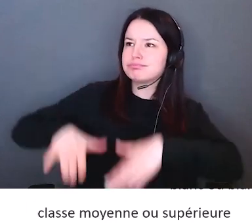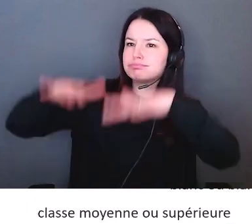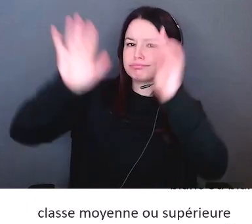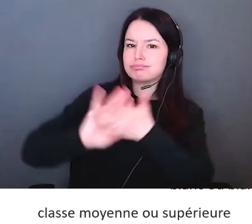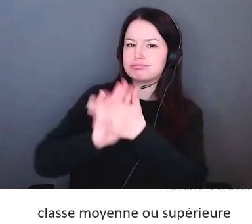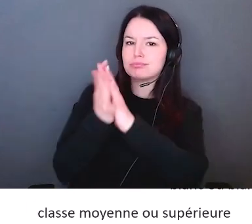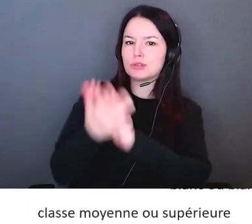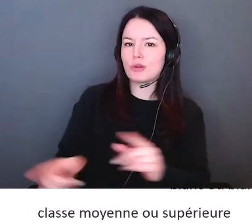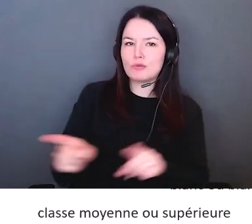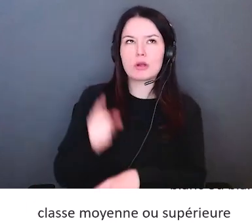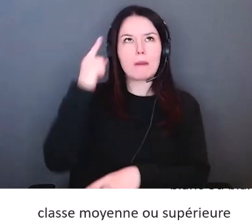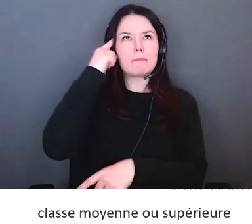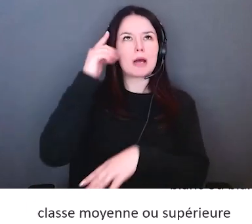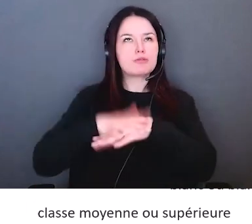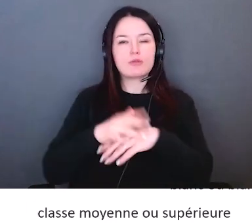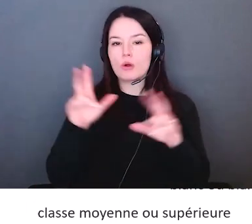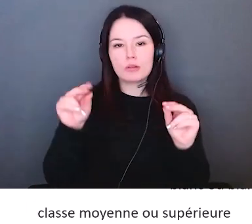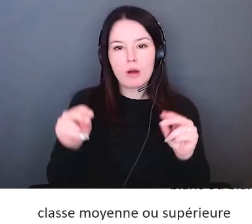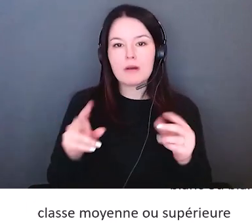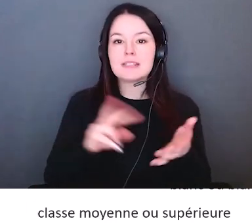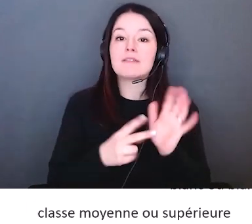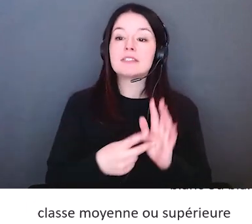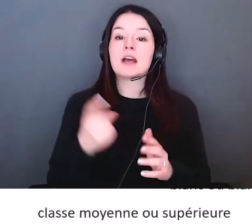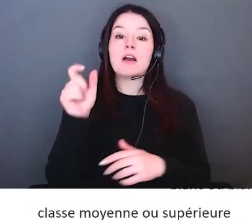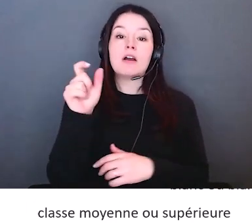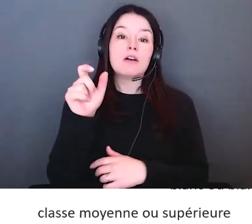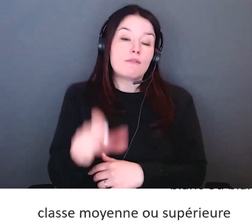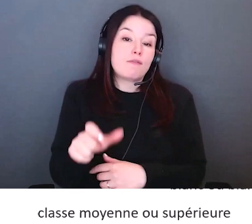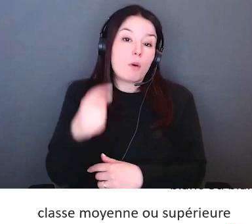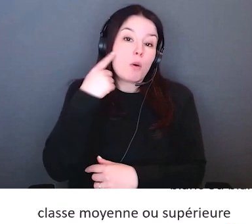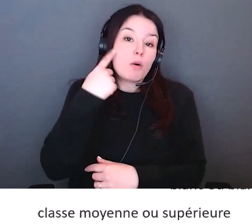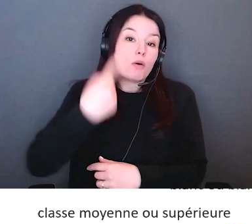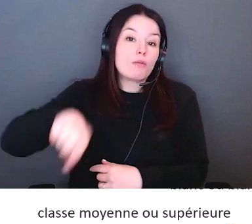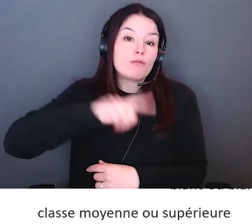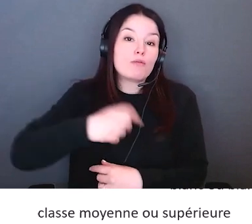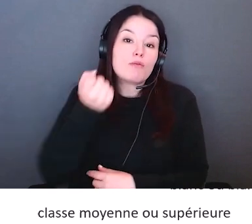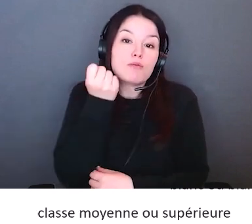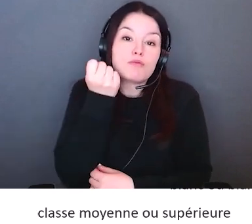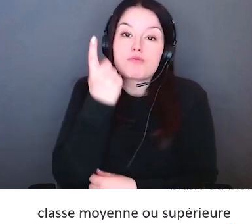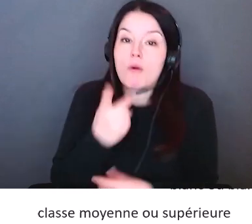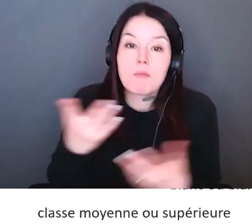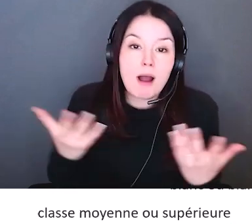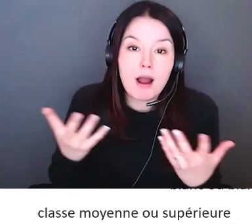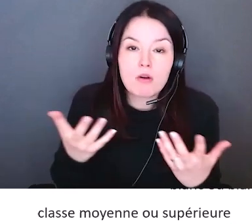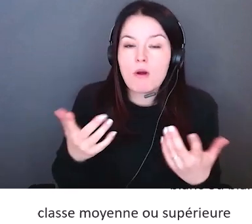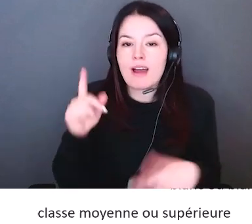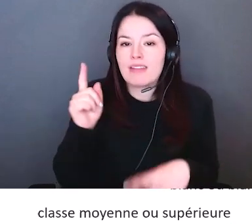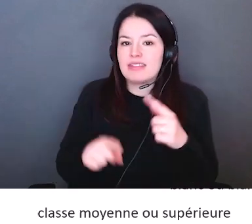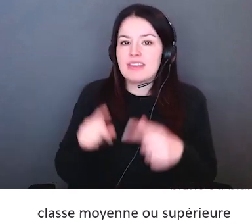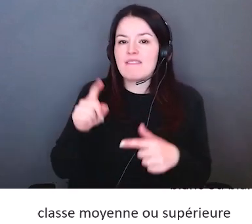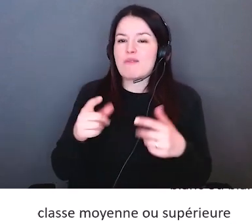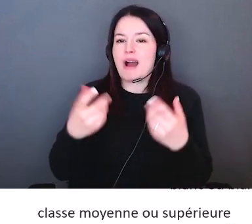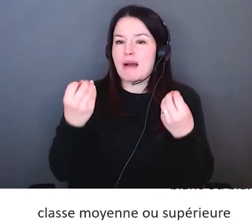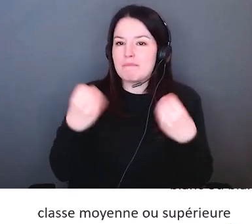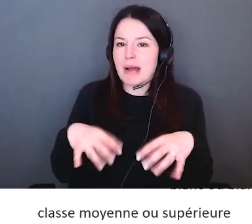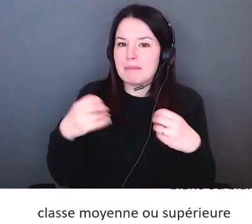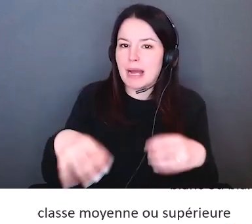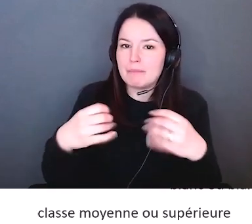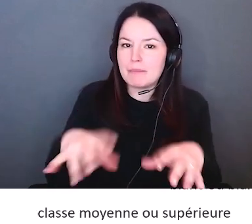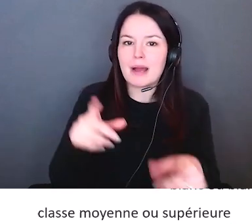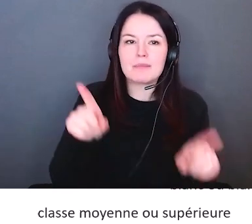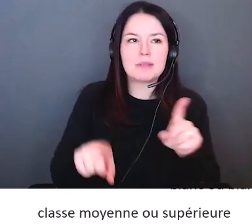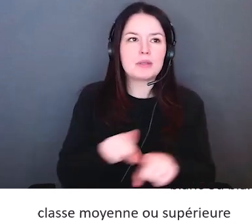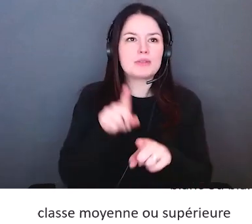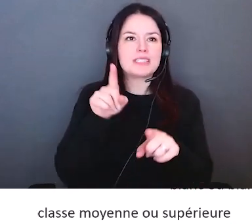'intersectionnalité entre les différentes médailles entre nous nos collègues nos étudiants nos patientes nos membres de personnel nos patrons